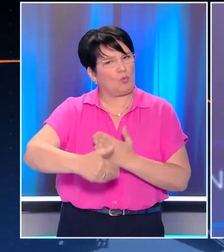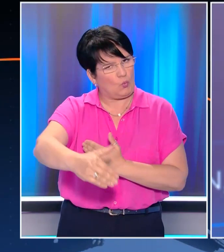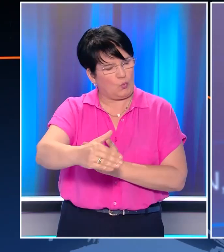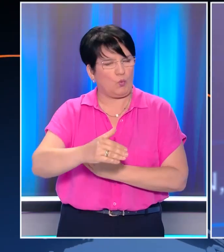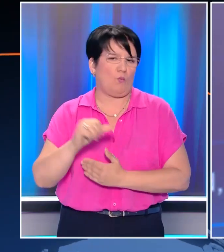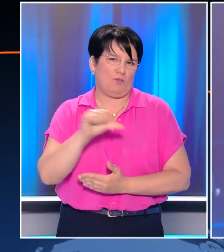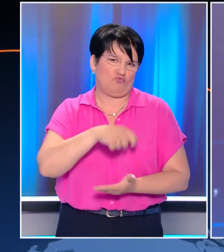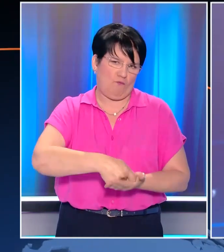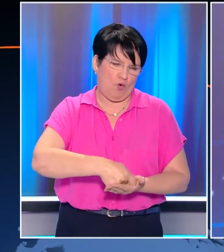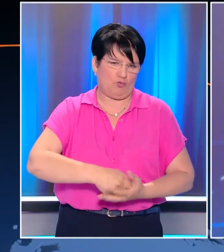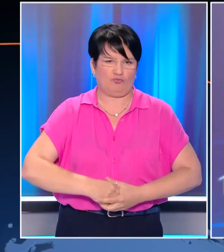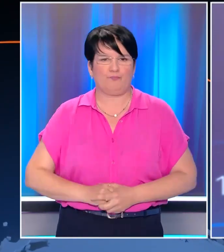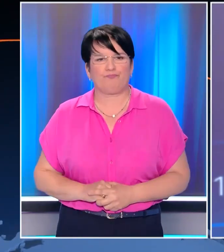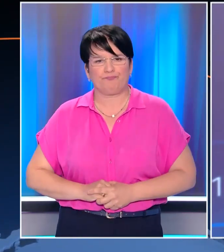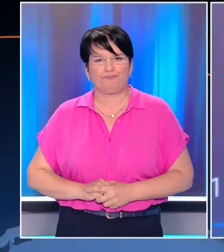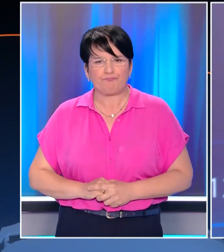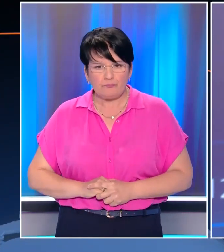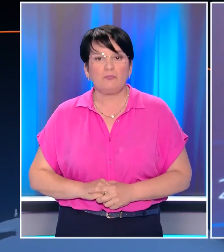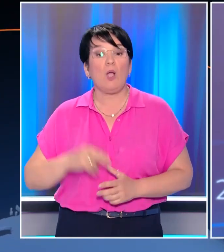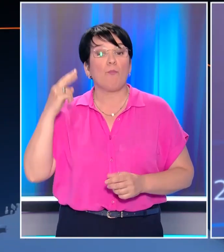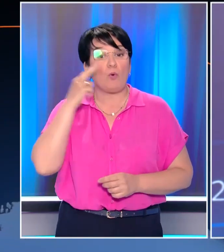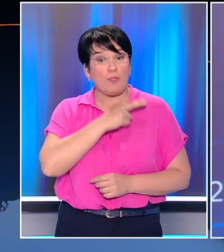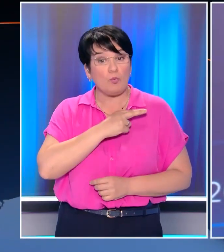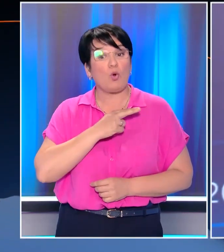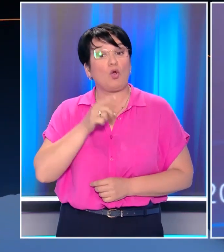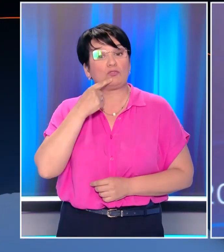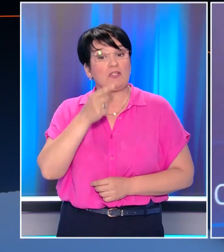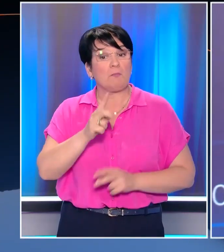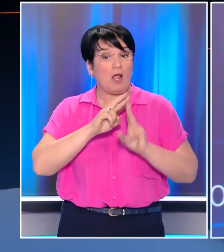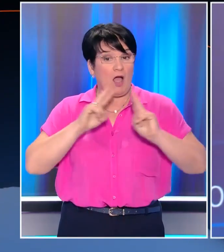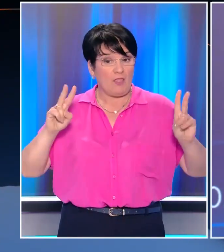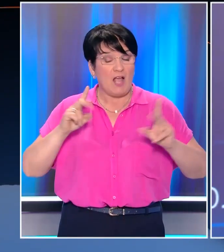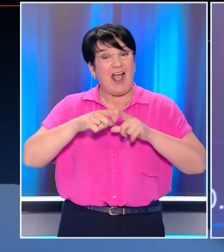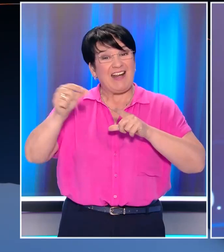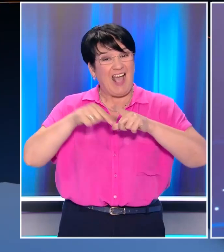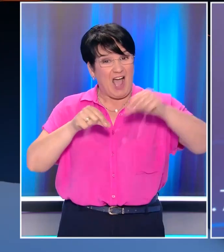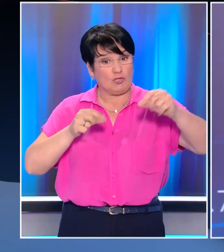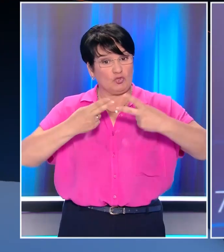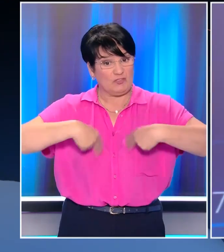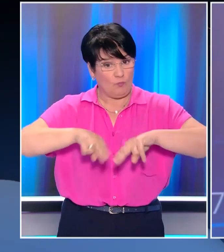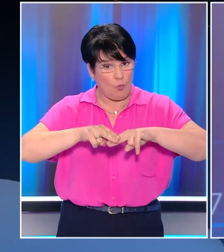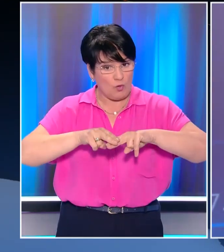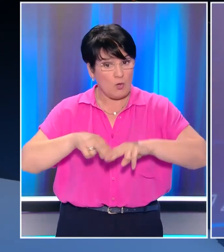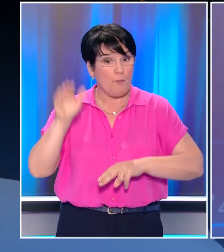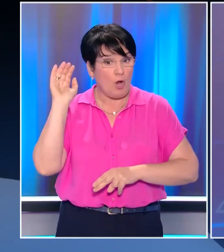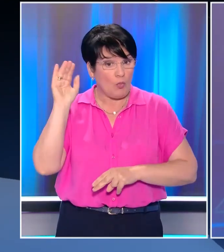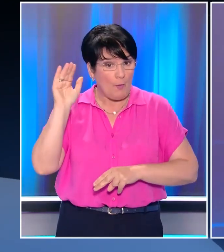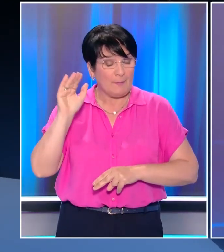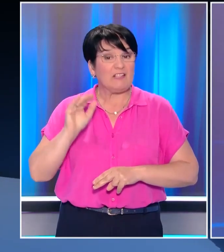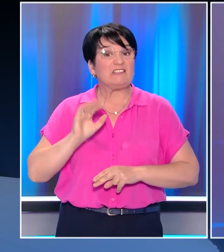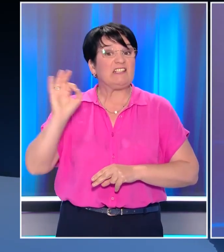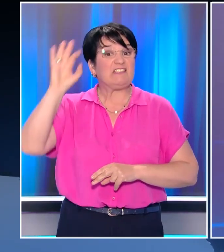Σαφή προειδοποίηση στην Τουρκία, να μην θέσει στη Σύνοδο του ΝΑΤΟ. Ζήτημα κυριαρχίας στα νησιά του Ανατολικού Αιγαίου στέλνει ο Πρωθυπουργός.